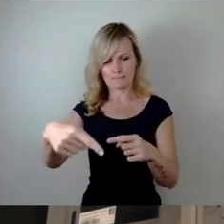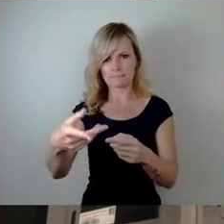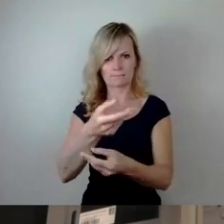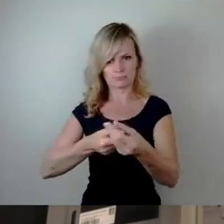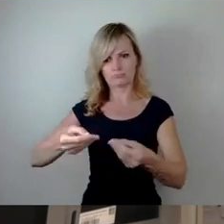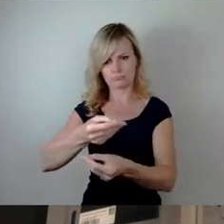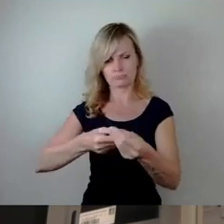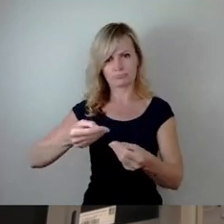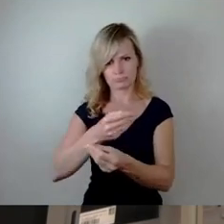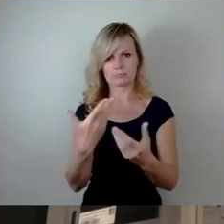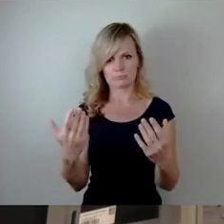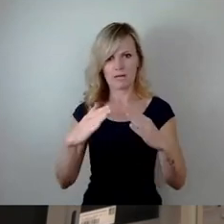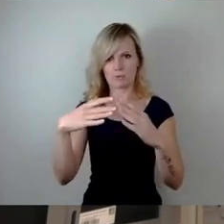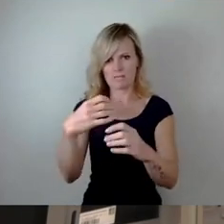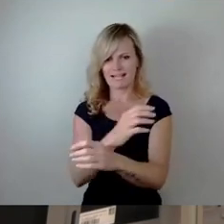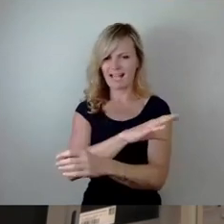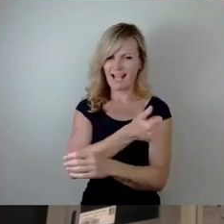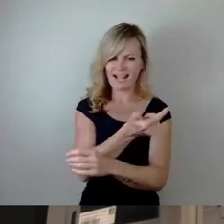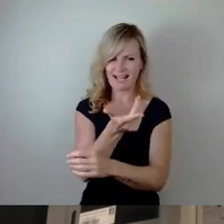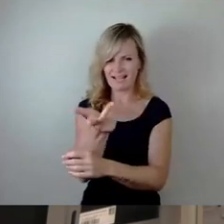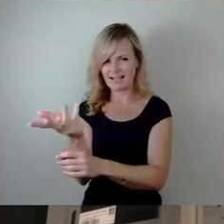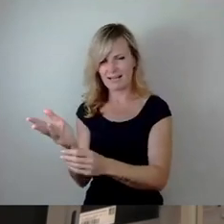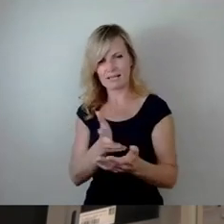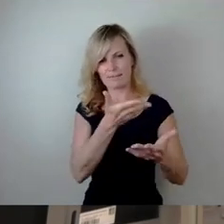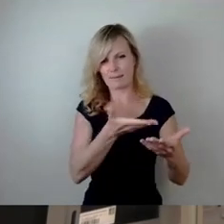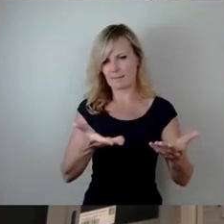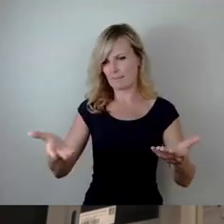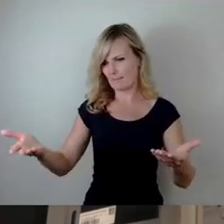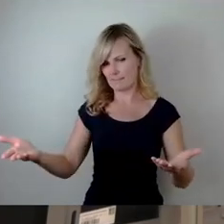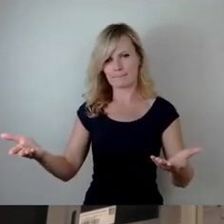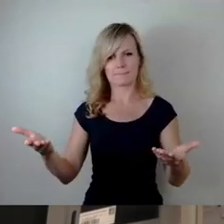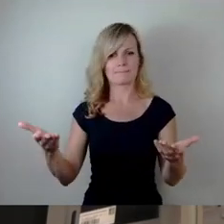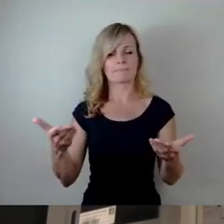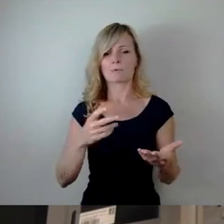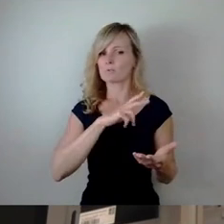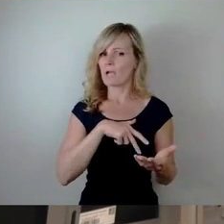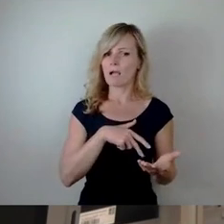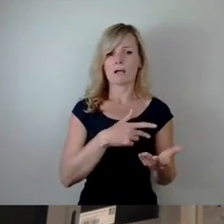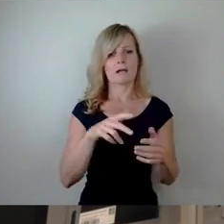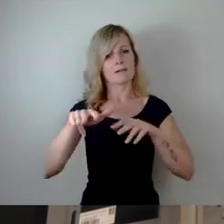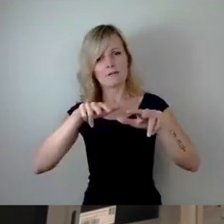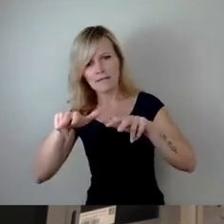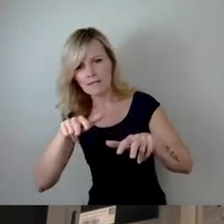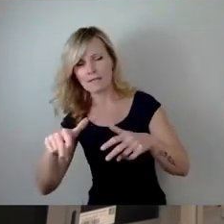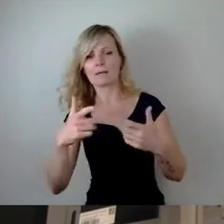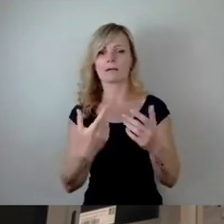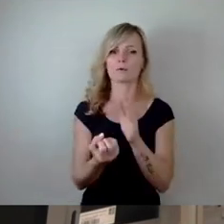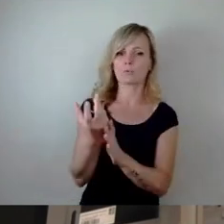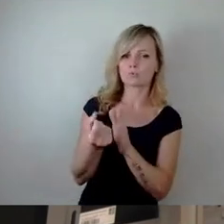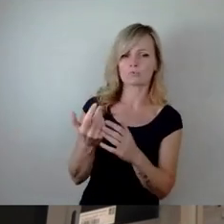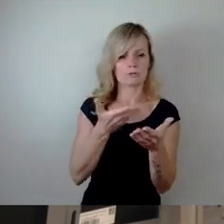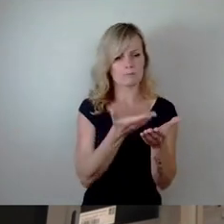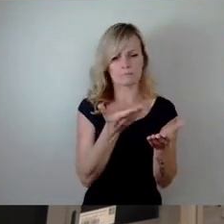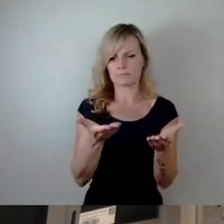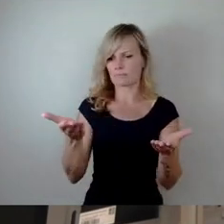den Haushalt und da kommen alle Sachen auf den Tisch. Da kommen soziale Sachen, da kommen Verkehrssachen, da kommt Kultur, alles, überall